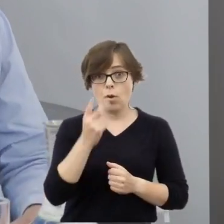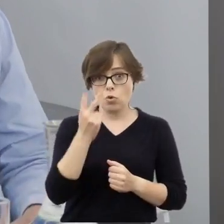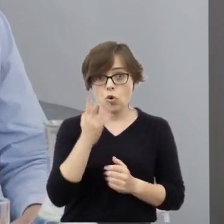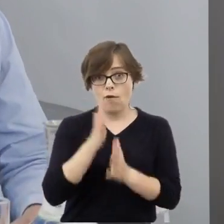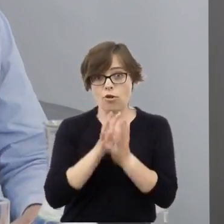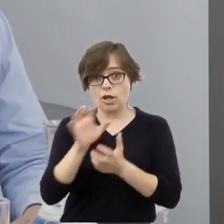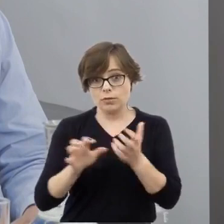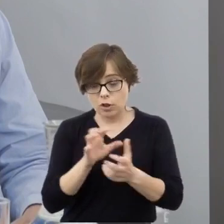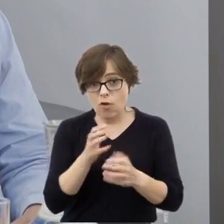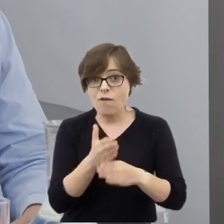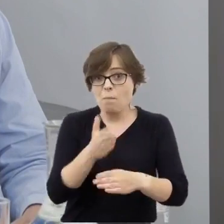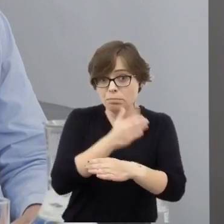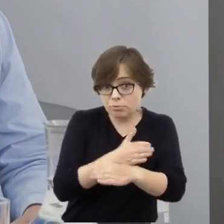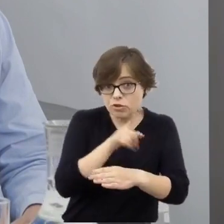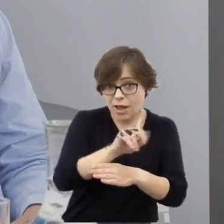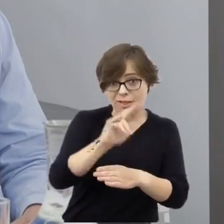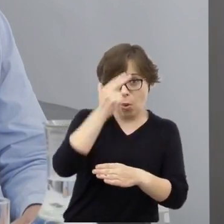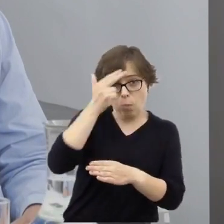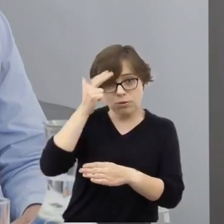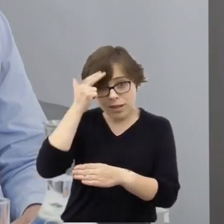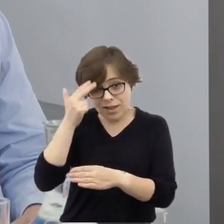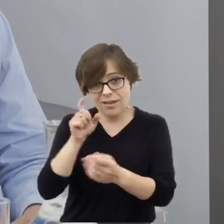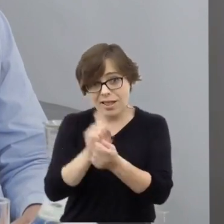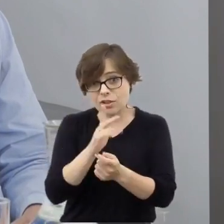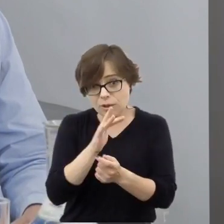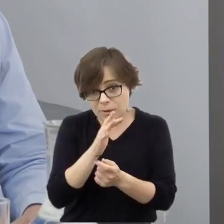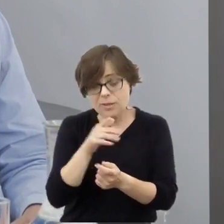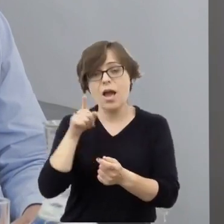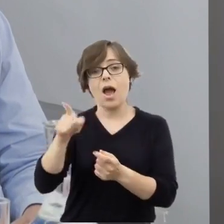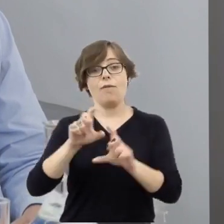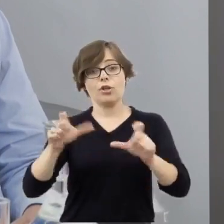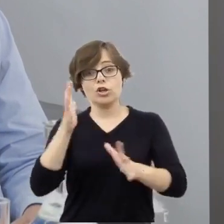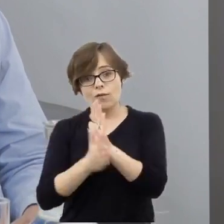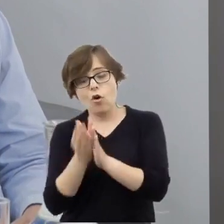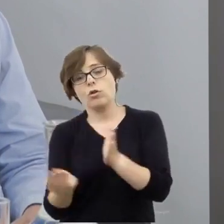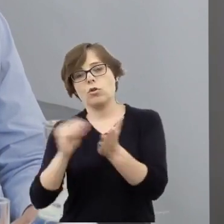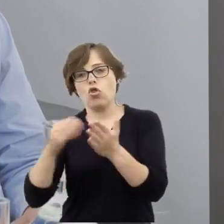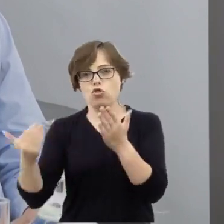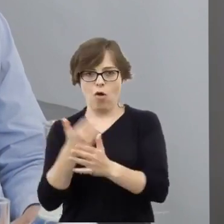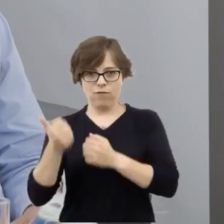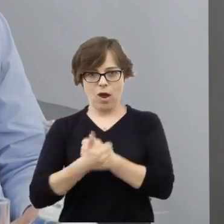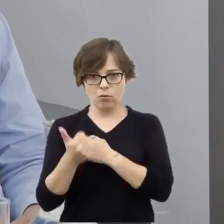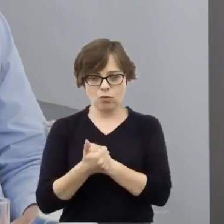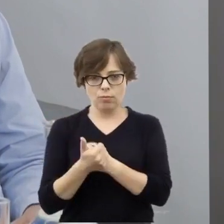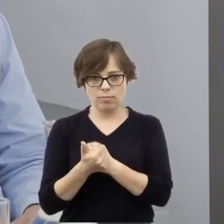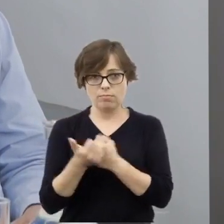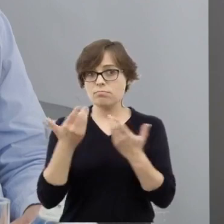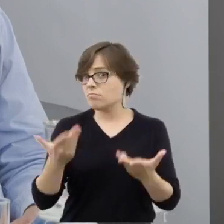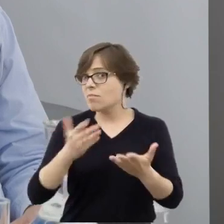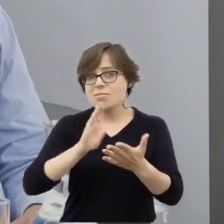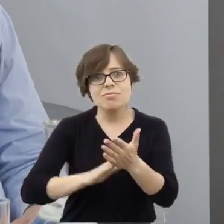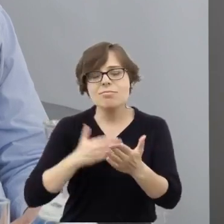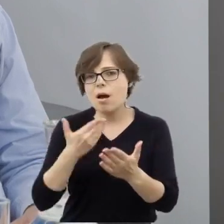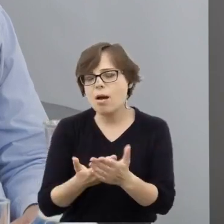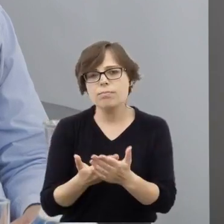antysemickich bardzo szybko dołączyły nowe argumenty, chociażby związane z zachowaniem